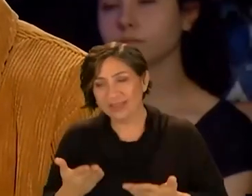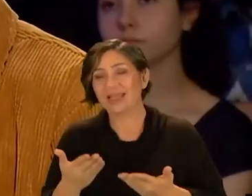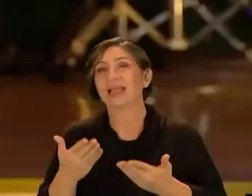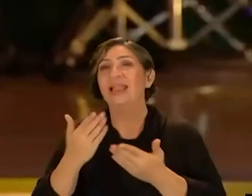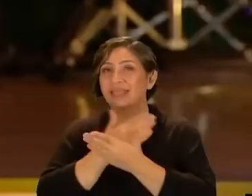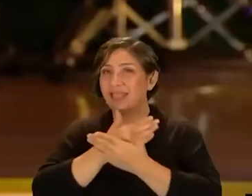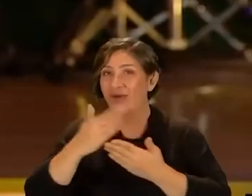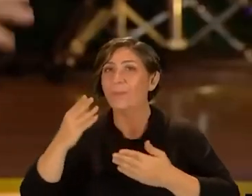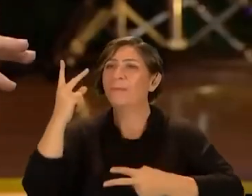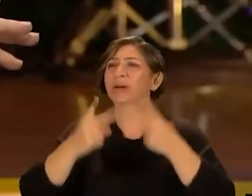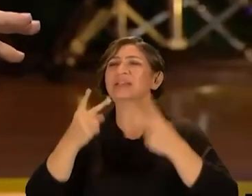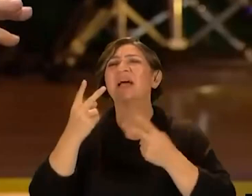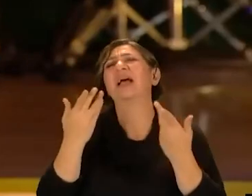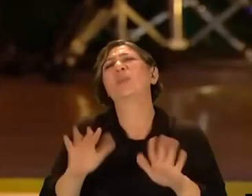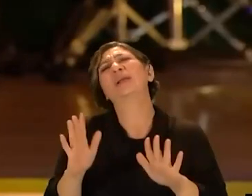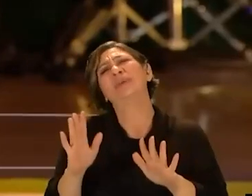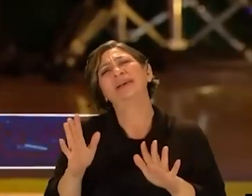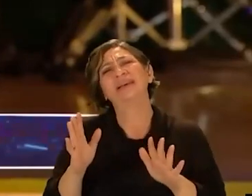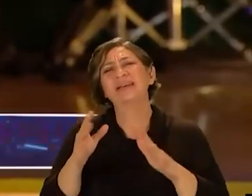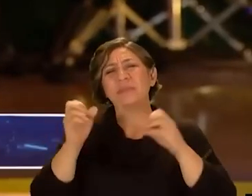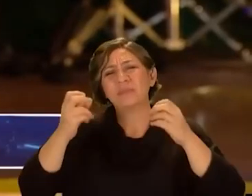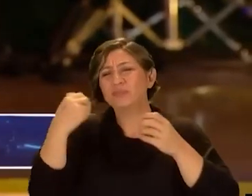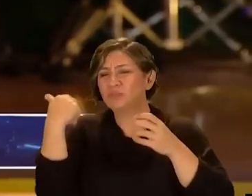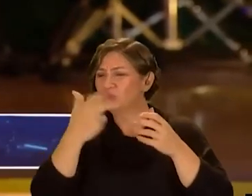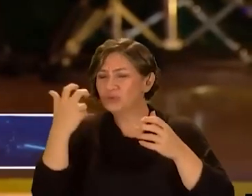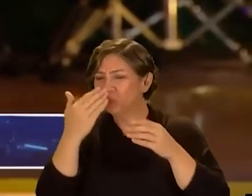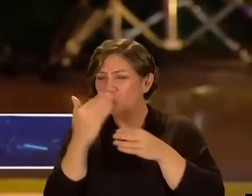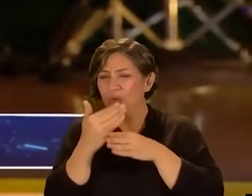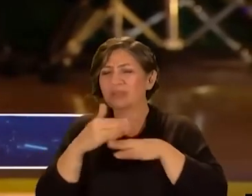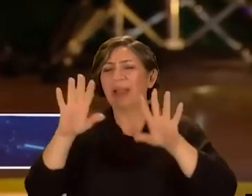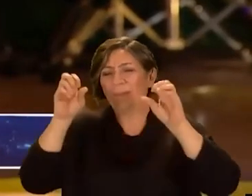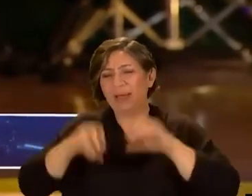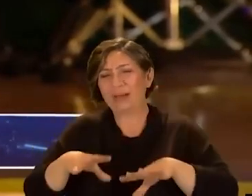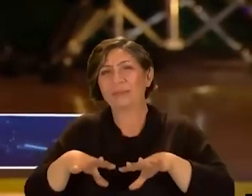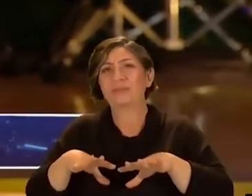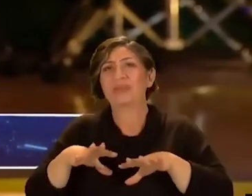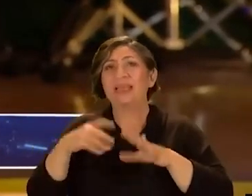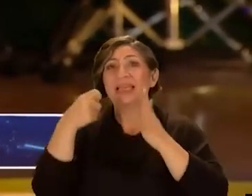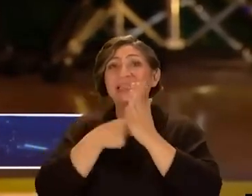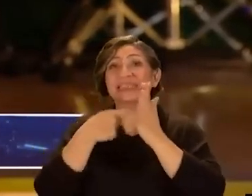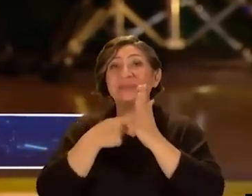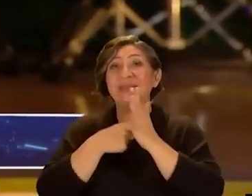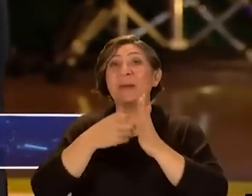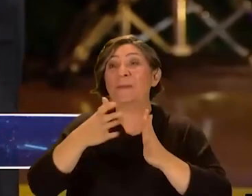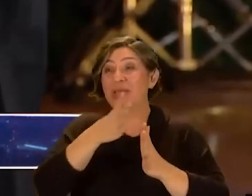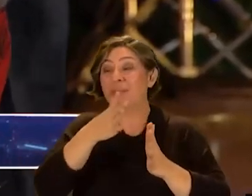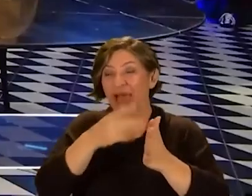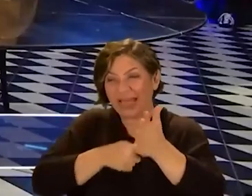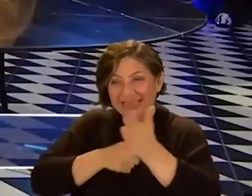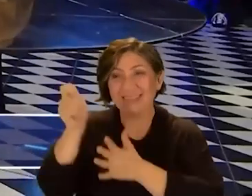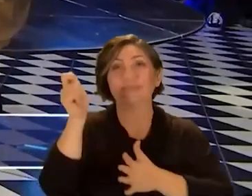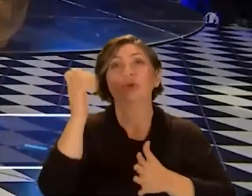ve devam ettiler bazıları kabul etmedi ben müzik piyasasını kabul etmeyip de isimlerini kasten